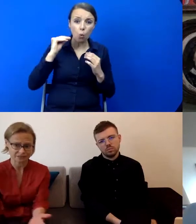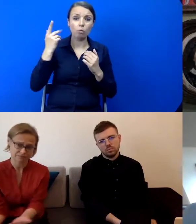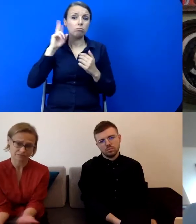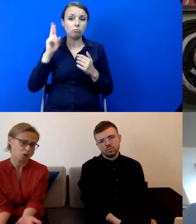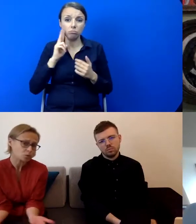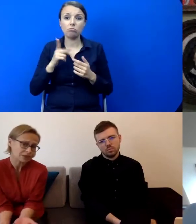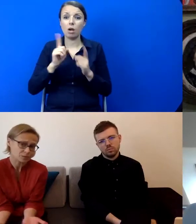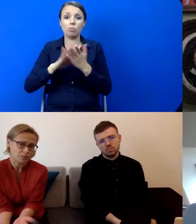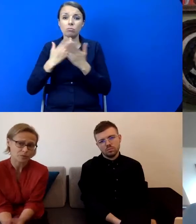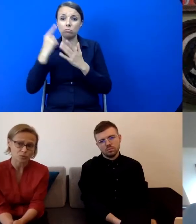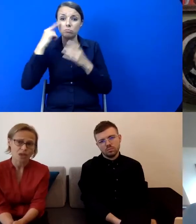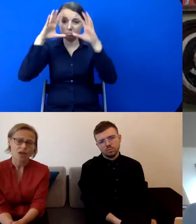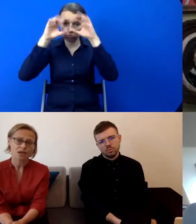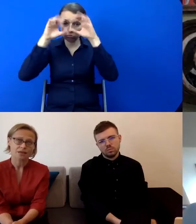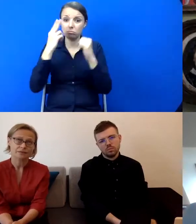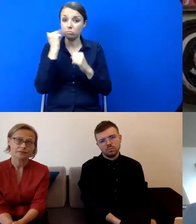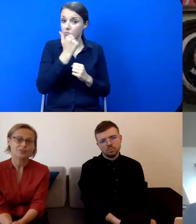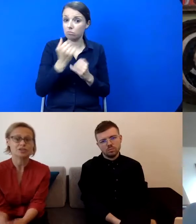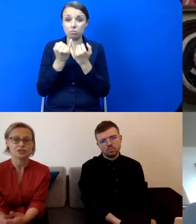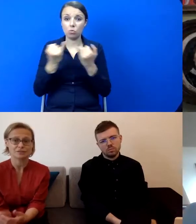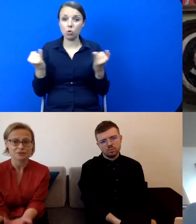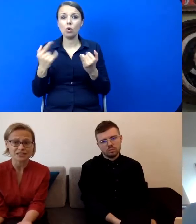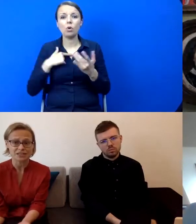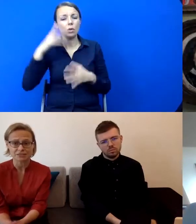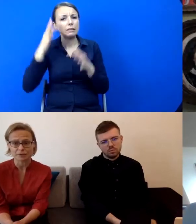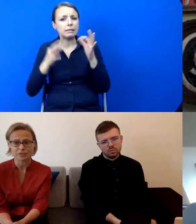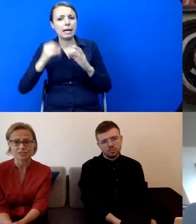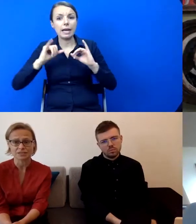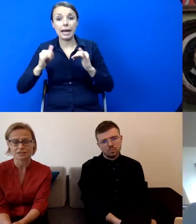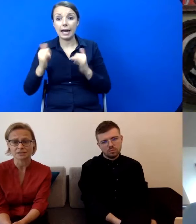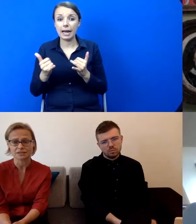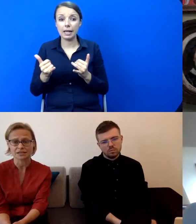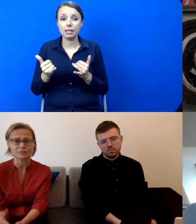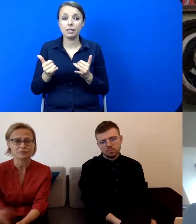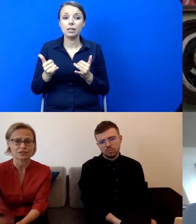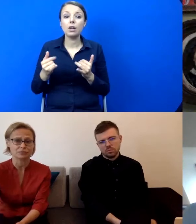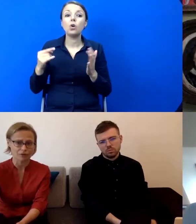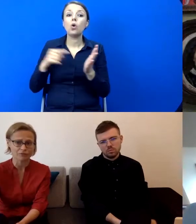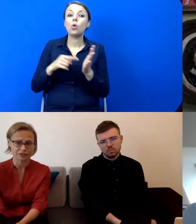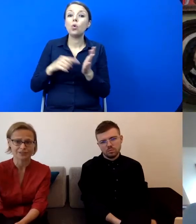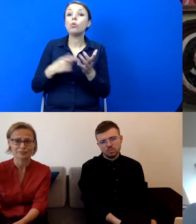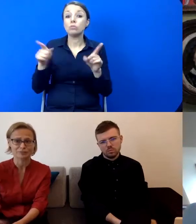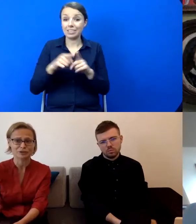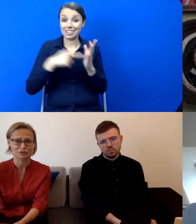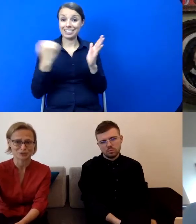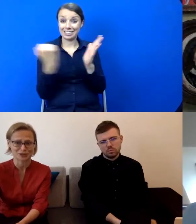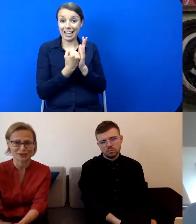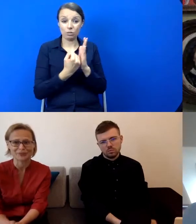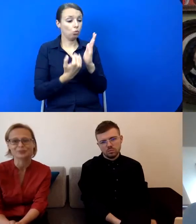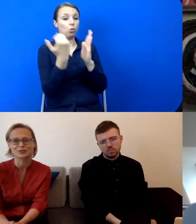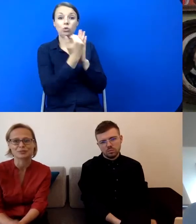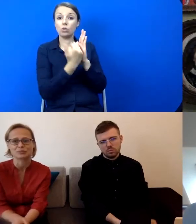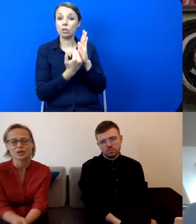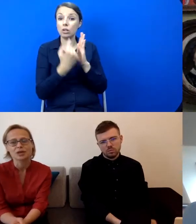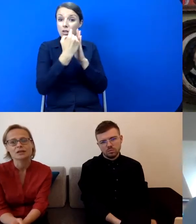wzroku, tak żeby po prostu też wiązać się w pełni z takich zapisów statutowych, powszechności tego